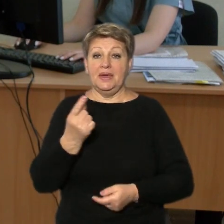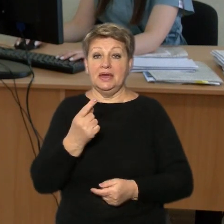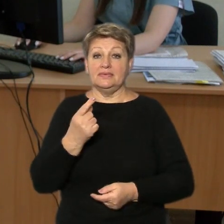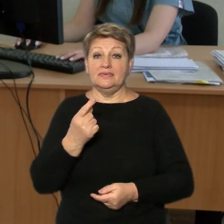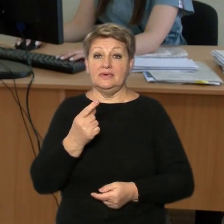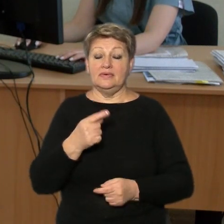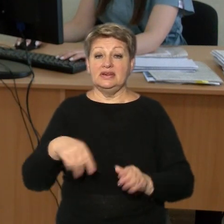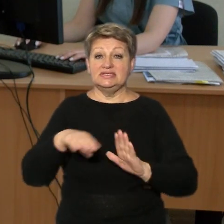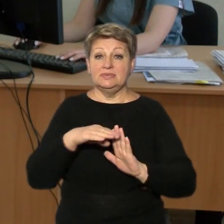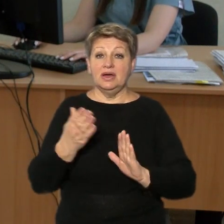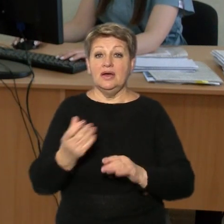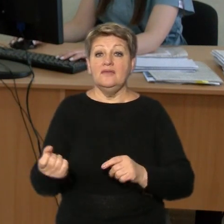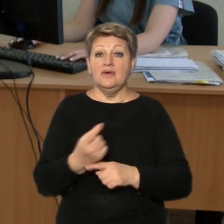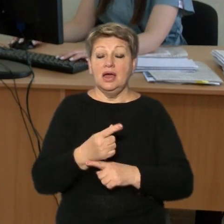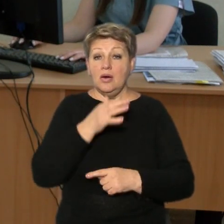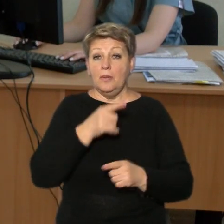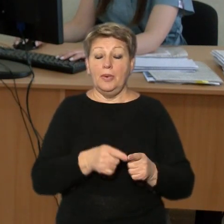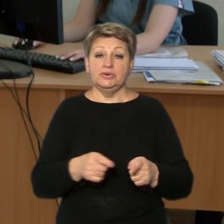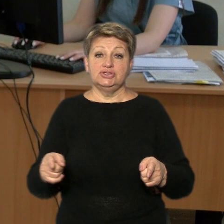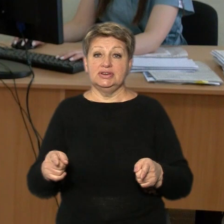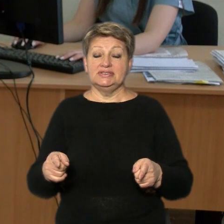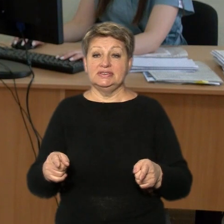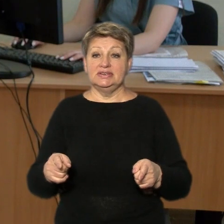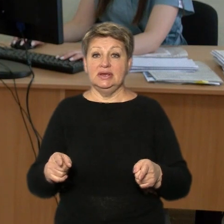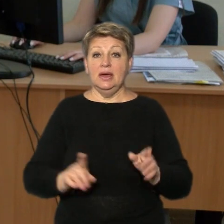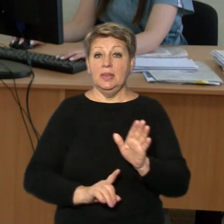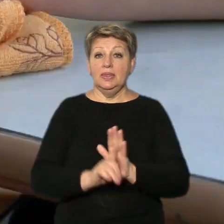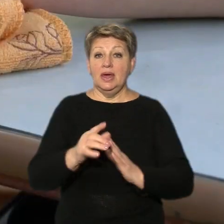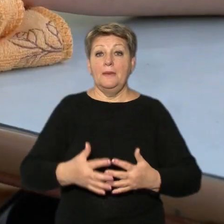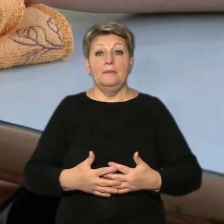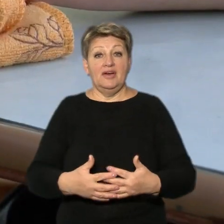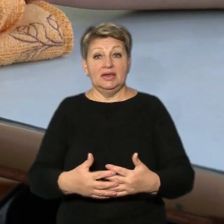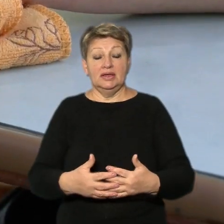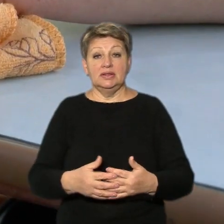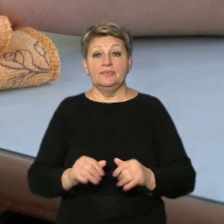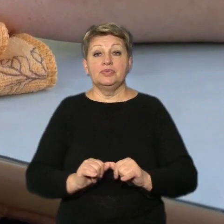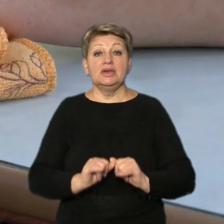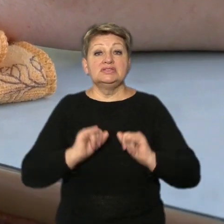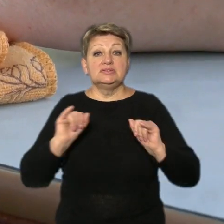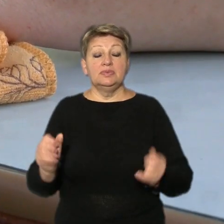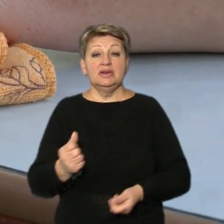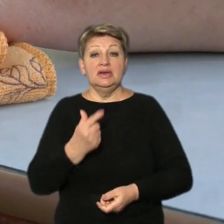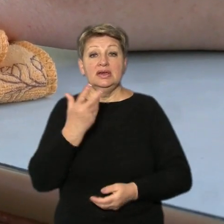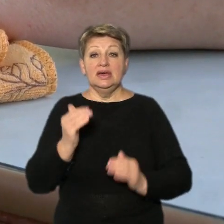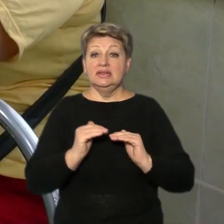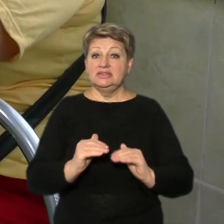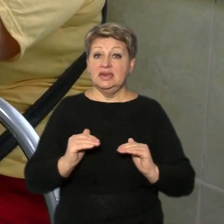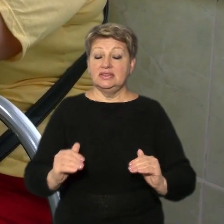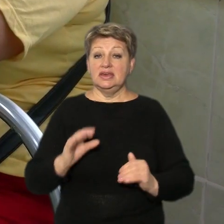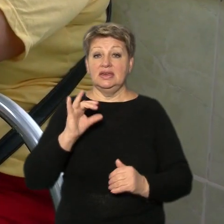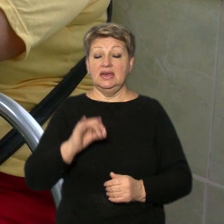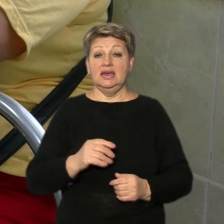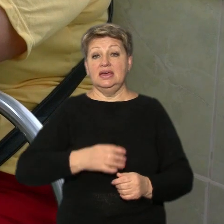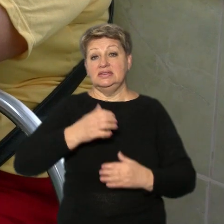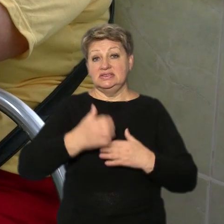який виявлено під час початку вагітності. Збільшується і кількість дітей та підлітків хворих